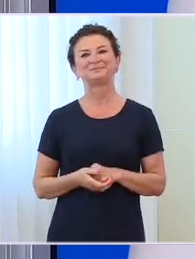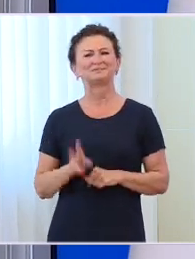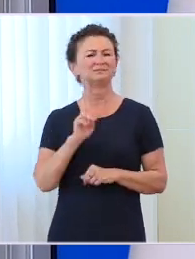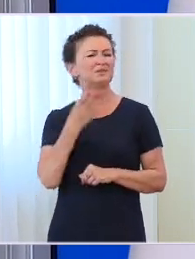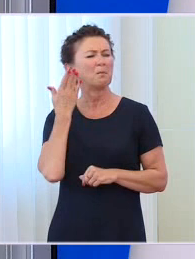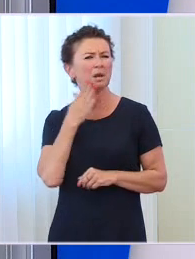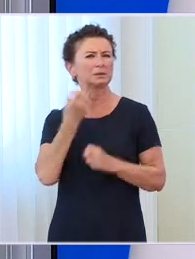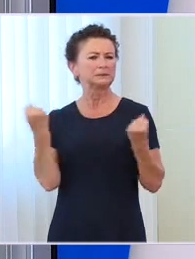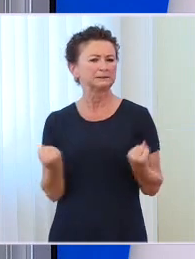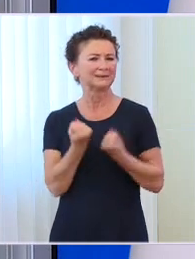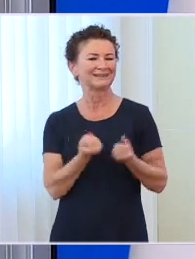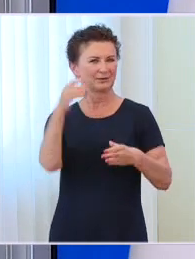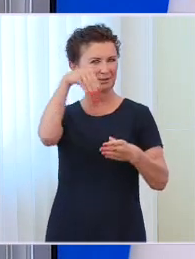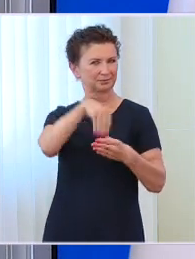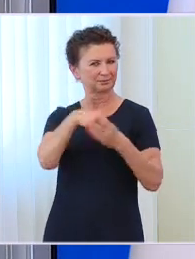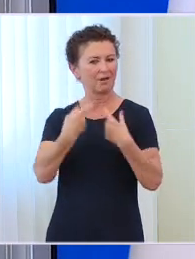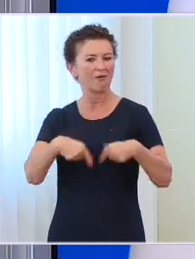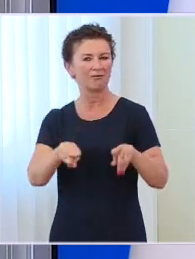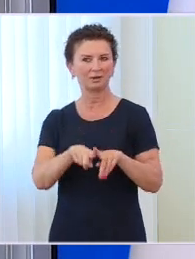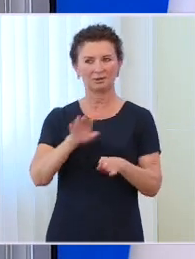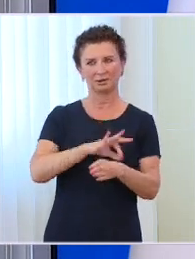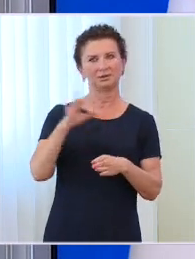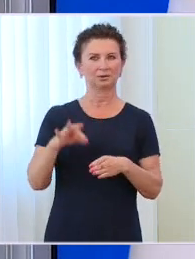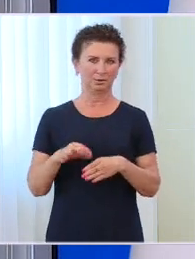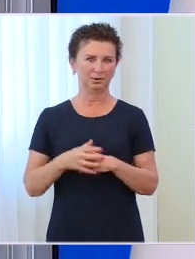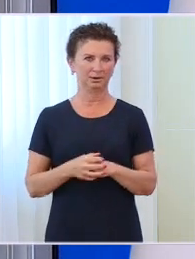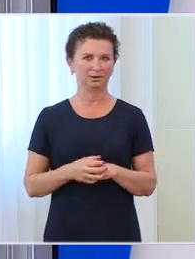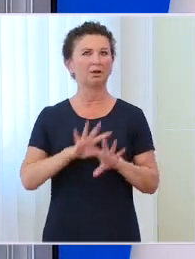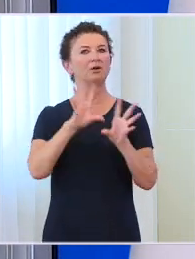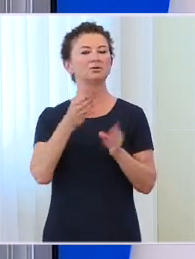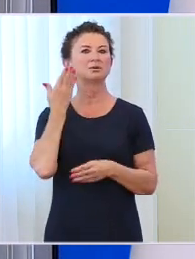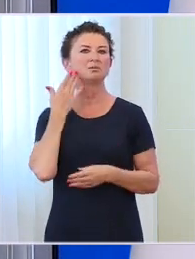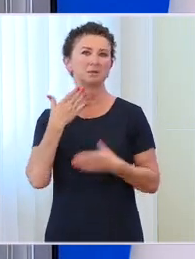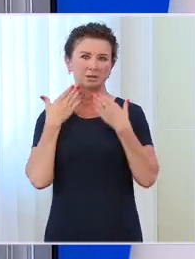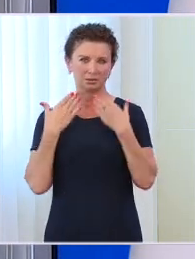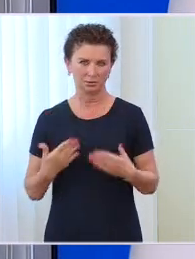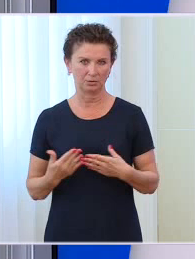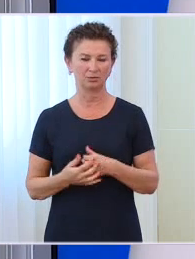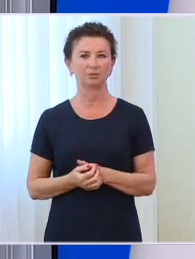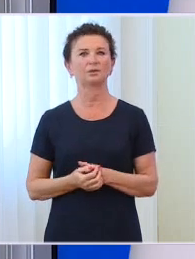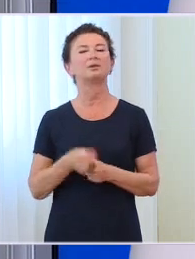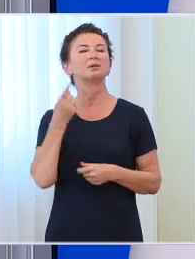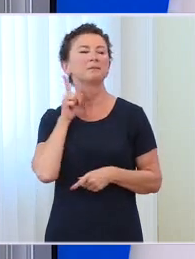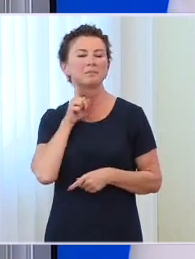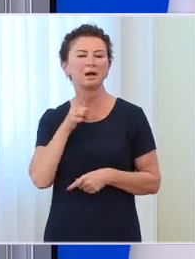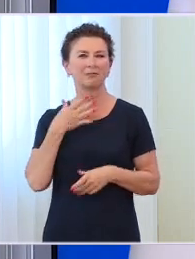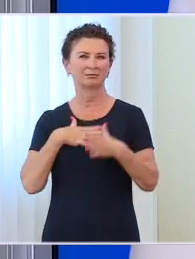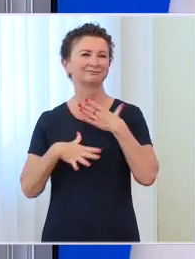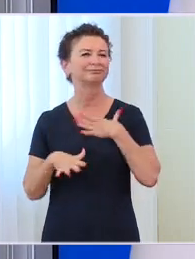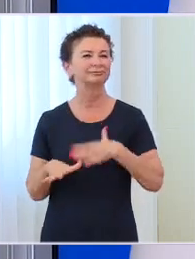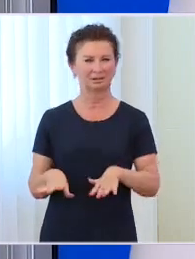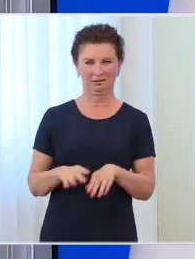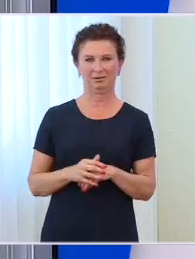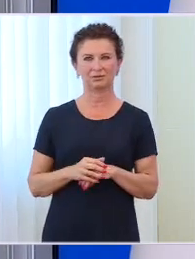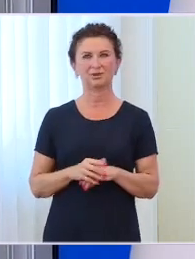którzy byli zaangażowani w realizację tego projektu. Wszystkim wielkie podziękowania i naprawdę wielka radość, że będziemy wreszcie